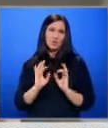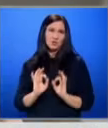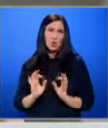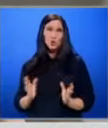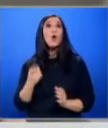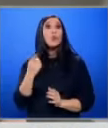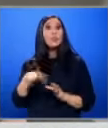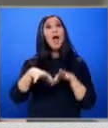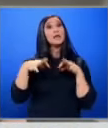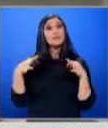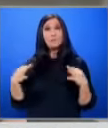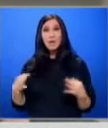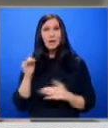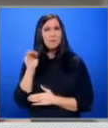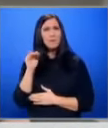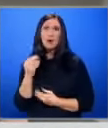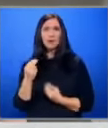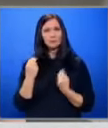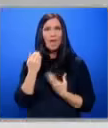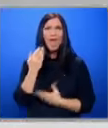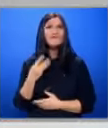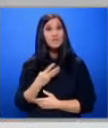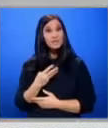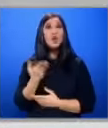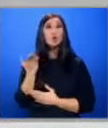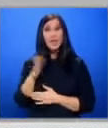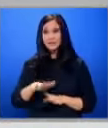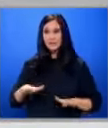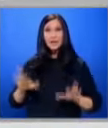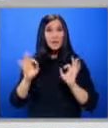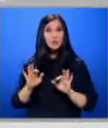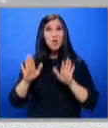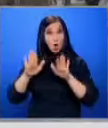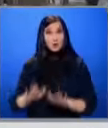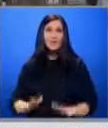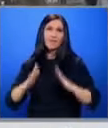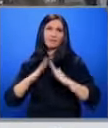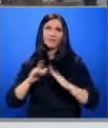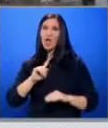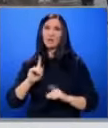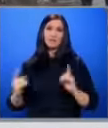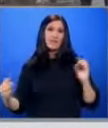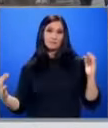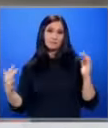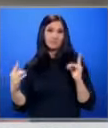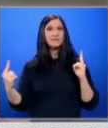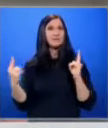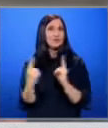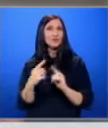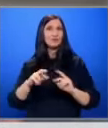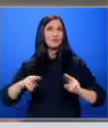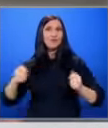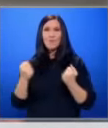Тази мярка Би била ефективна Ако тези деца наистина си останат в къщи А не се съберат на едно друго